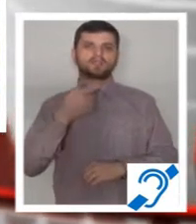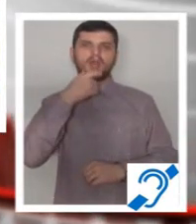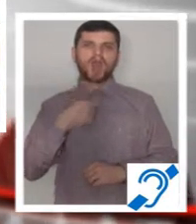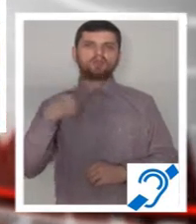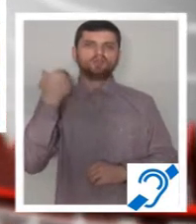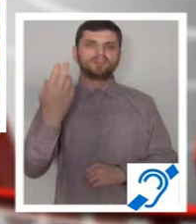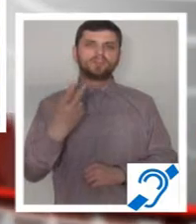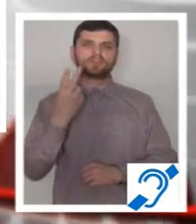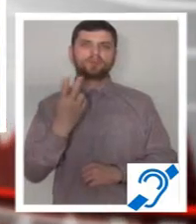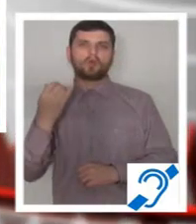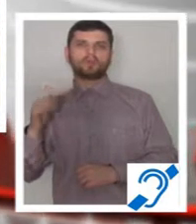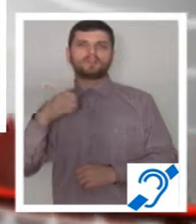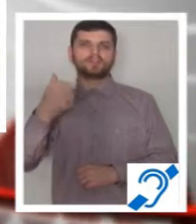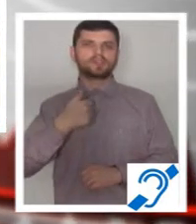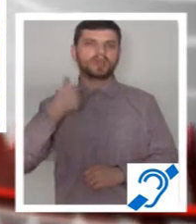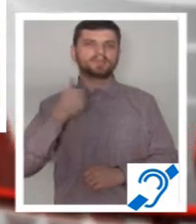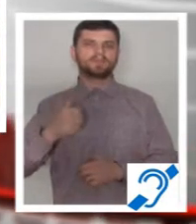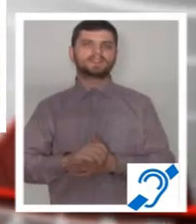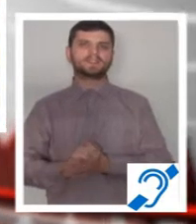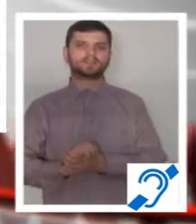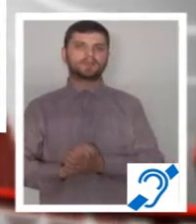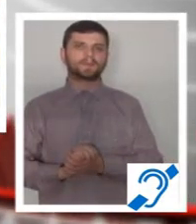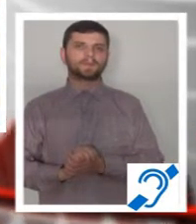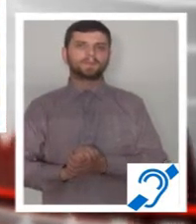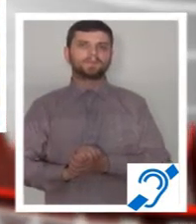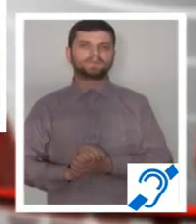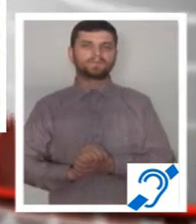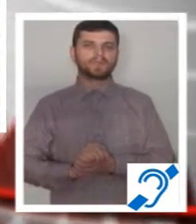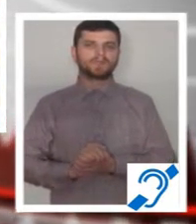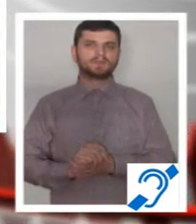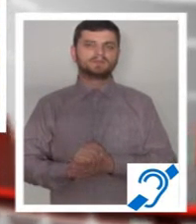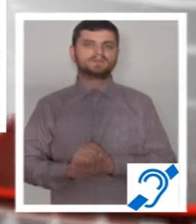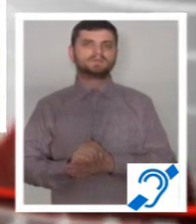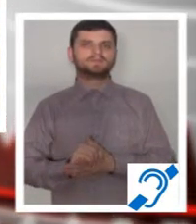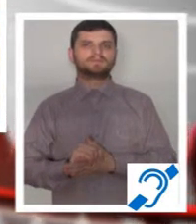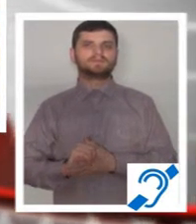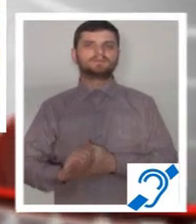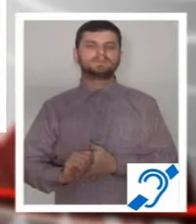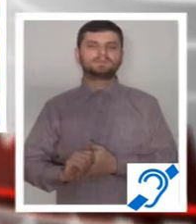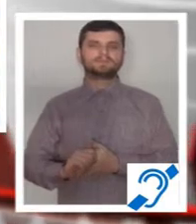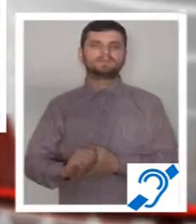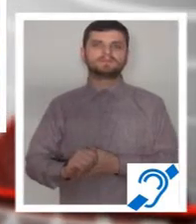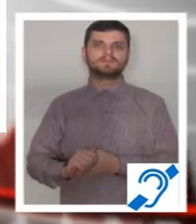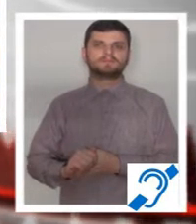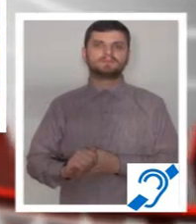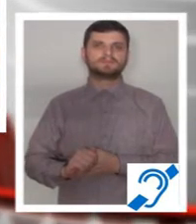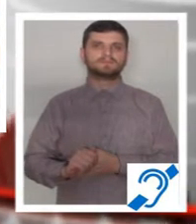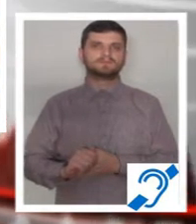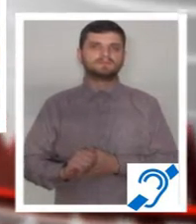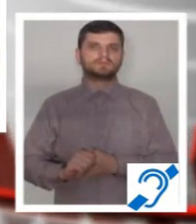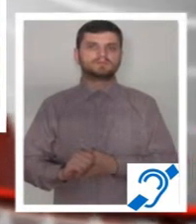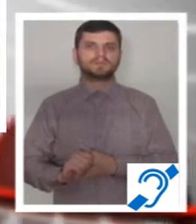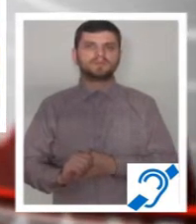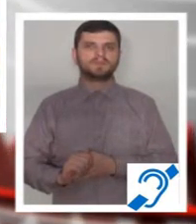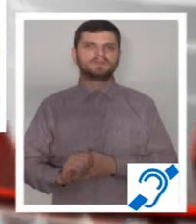Majoritatea celor care se pricep la politică spun că alegerile, mai ales la funcția de primar în primul tur, îi avantajează în